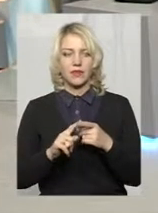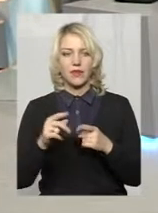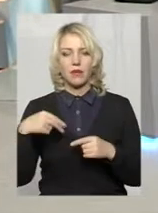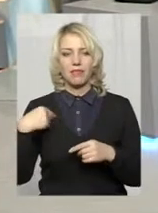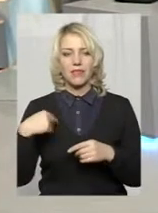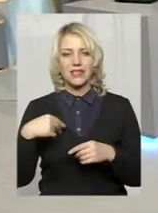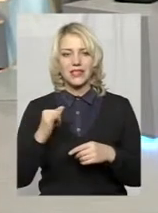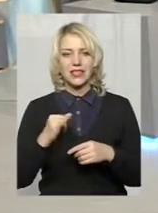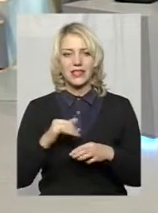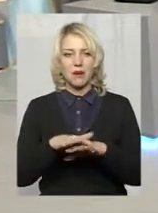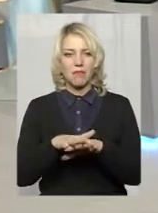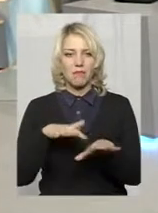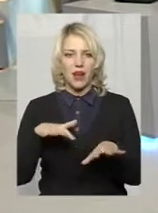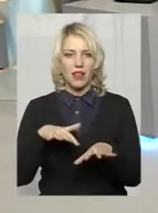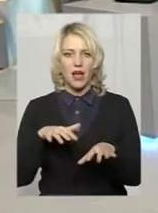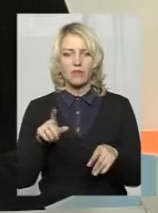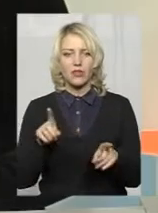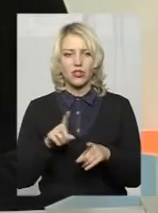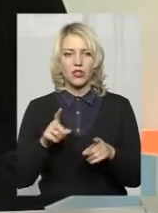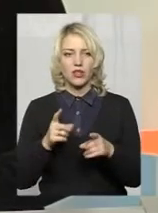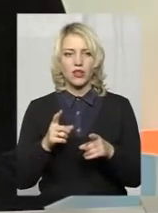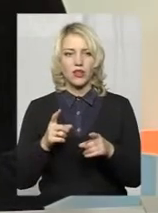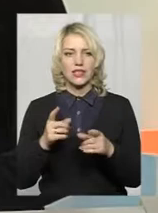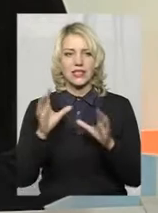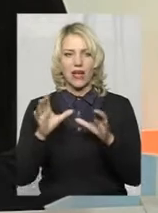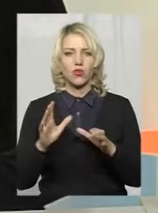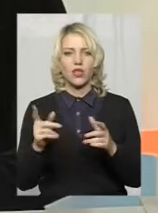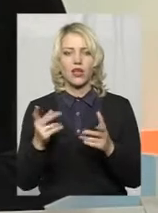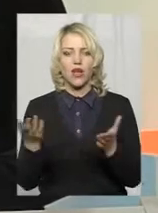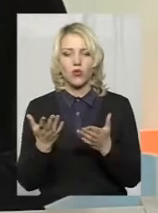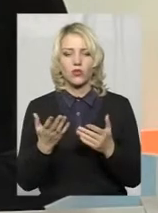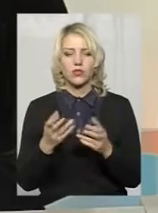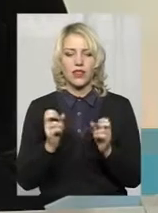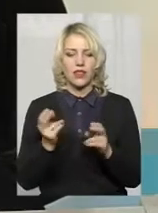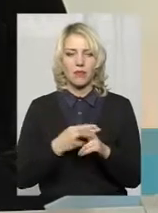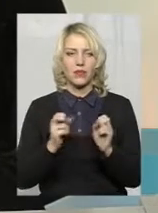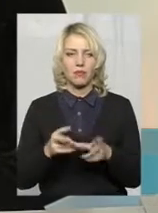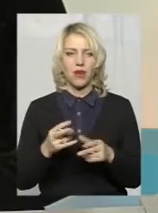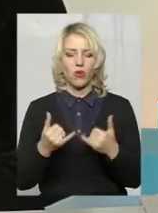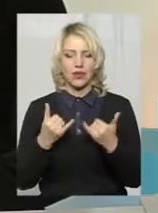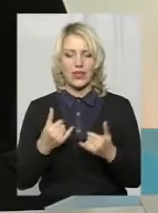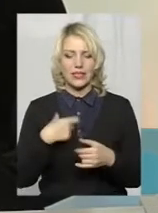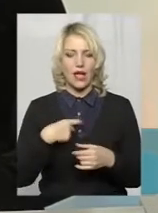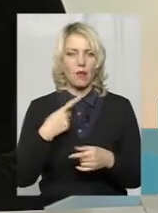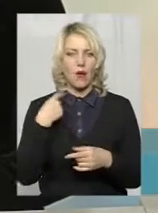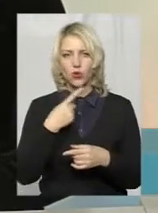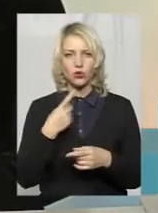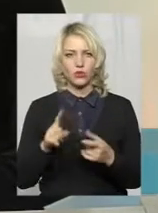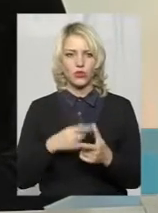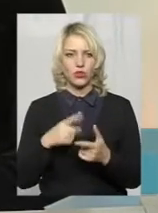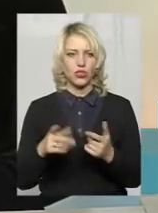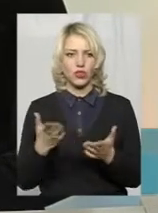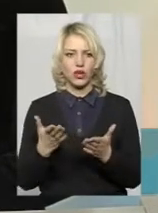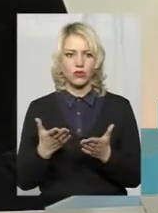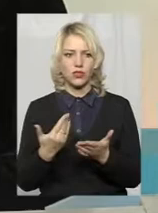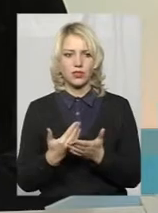примістю, який вночі, а чи вранці цей закон, як якийсь небезпеку для себе особисто, чи для якогось економічного позиції, чи